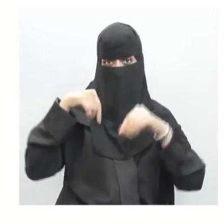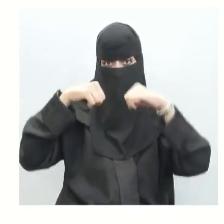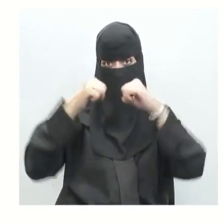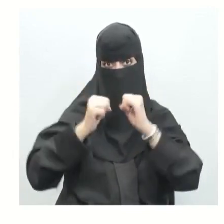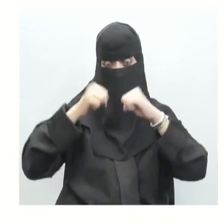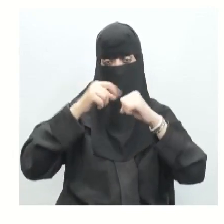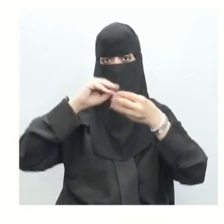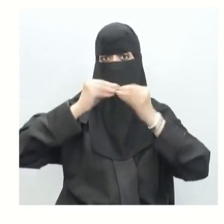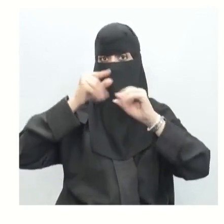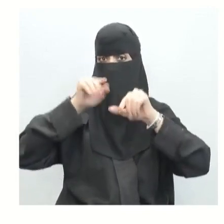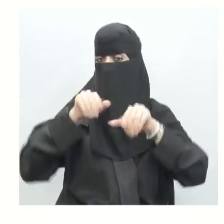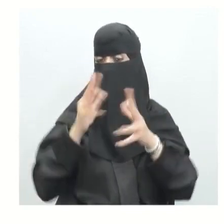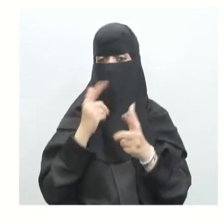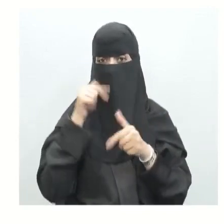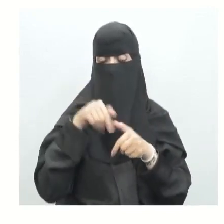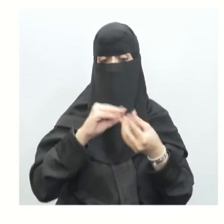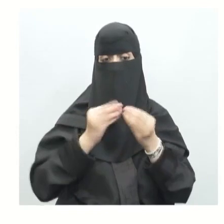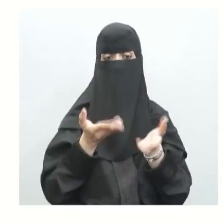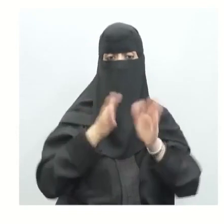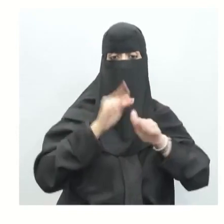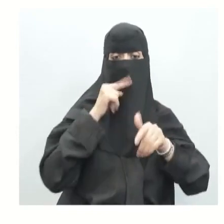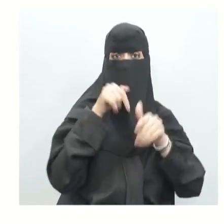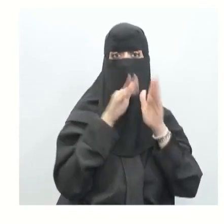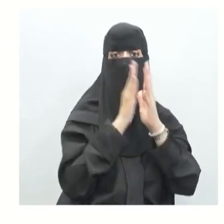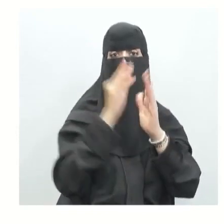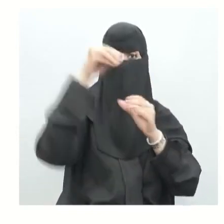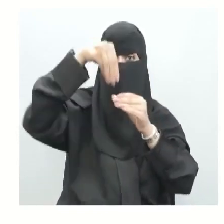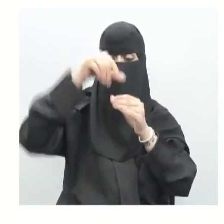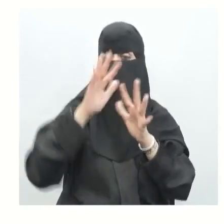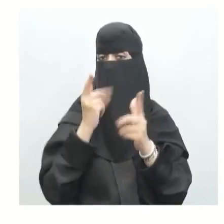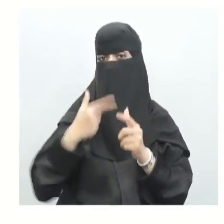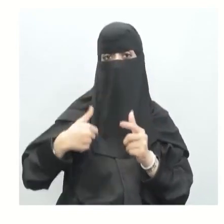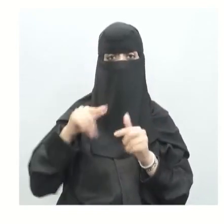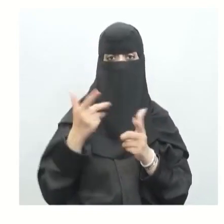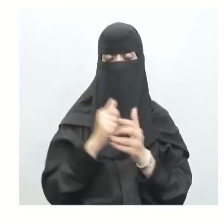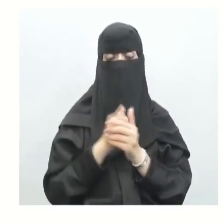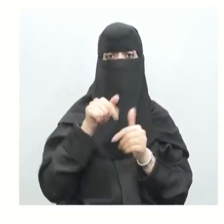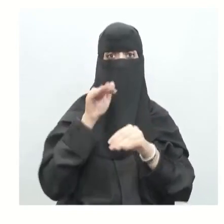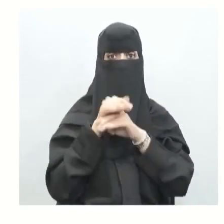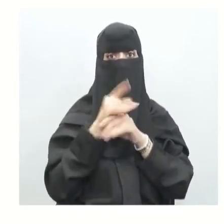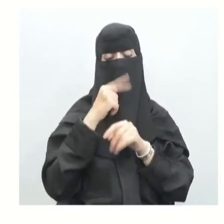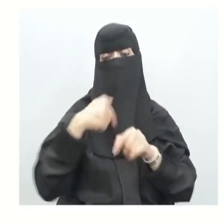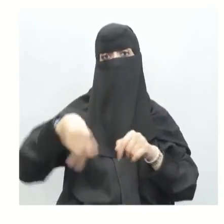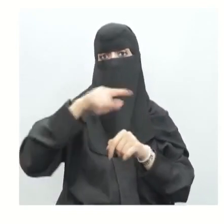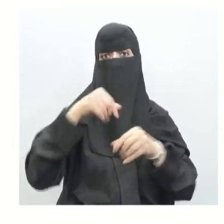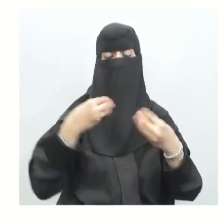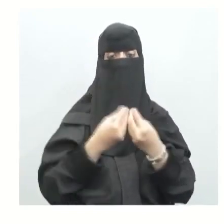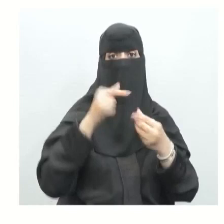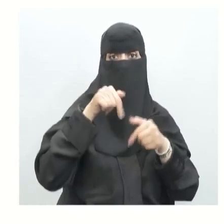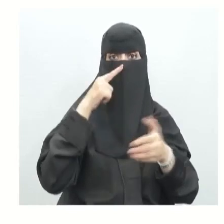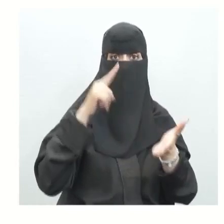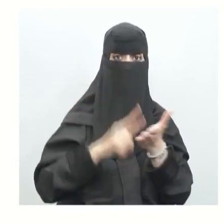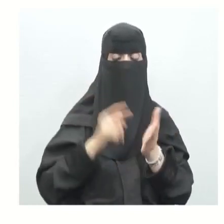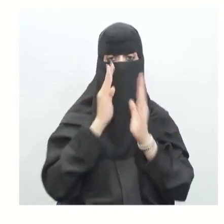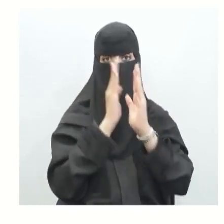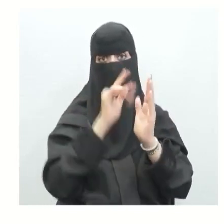اللون الذي يحتويه الأمر الآخر هو يسأل عن المادة التي تكون هذا المفصل نحن تعلمنا واتفقنا سويا بأن